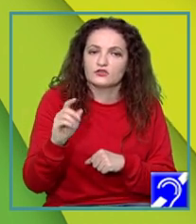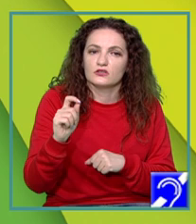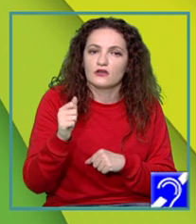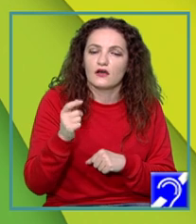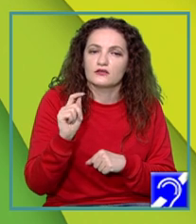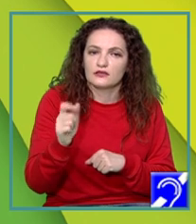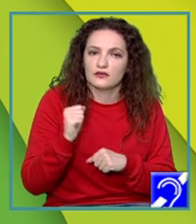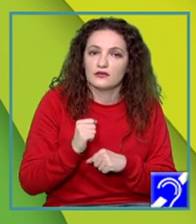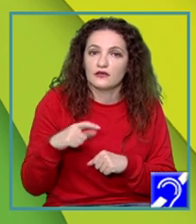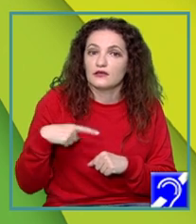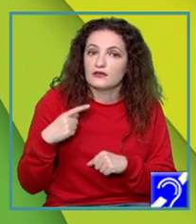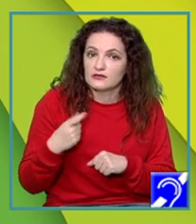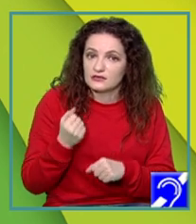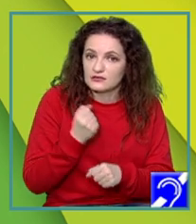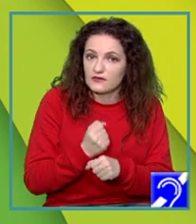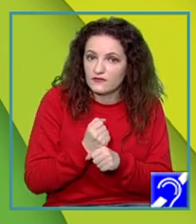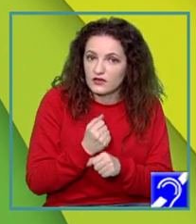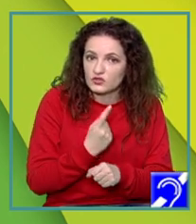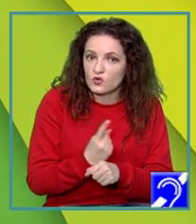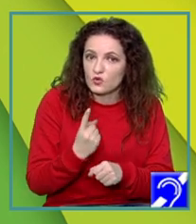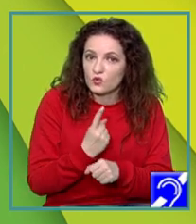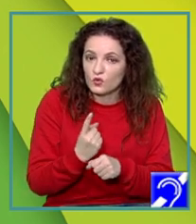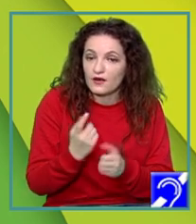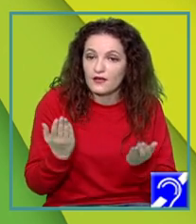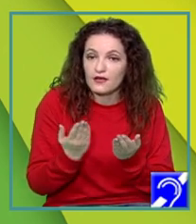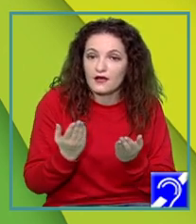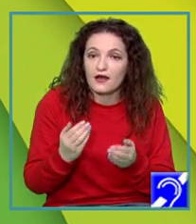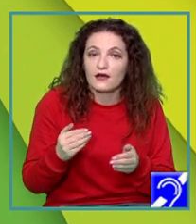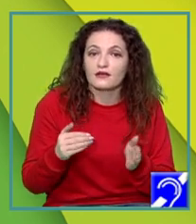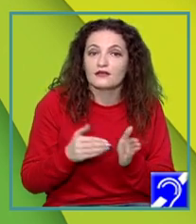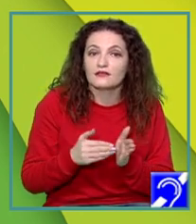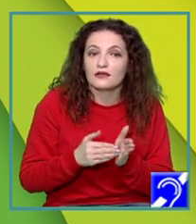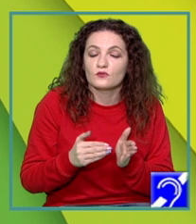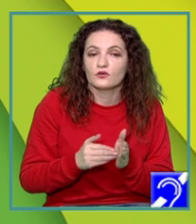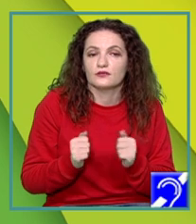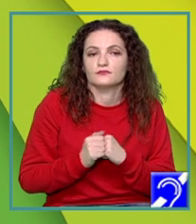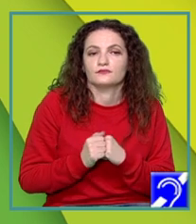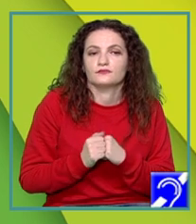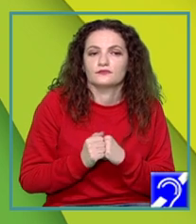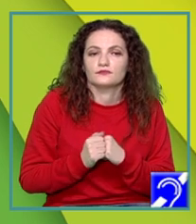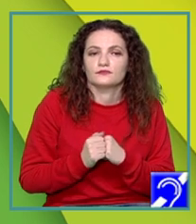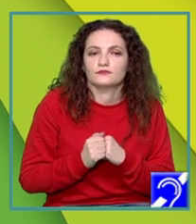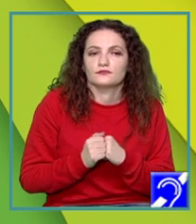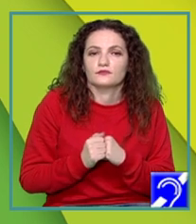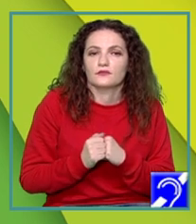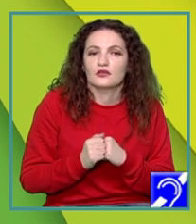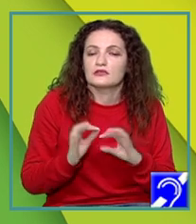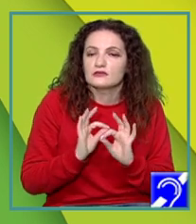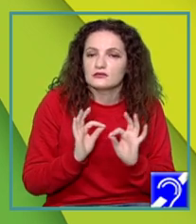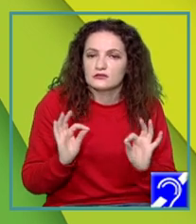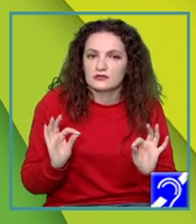bine. Iar eficacitate înseamnă să fac lucrurile care trebuie. Și cu